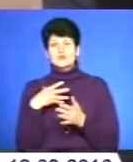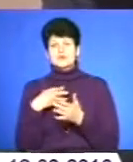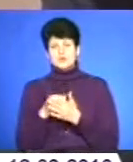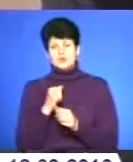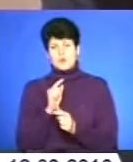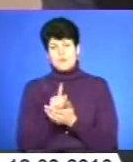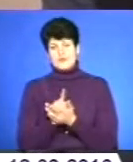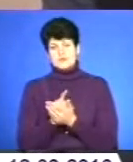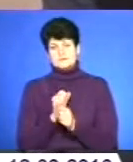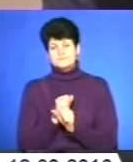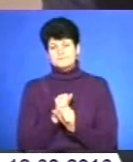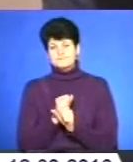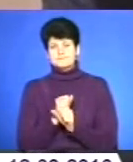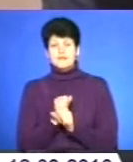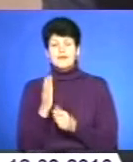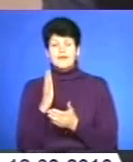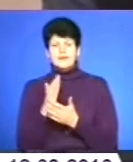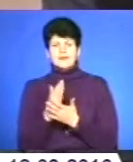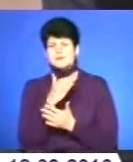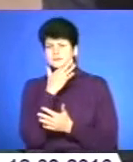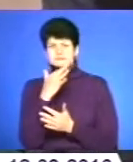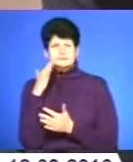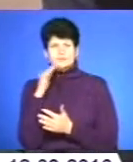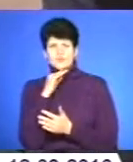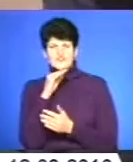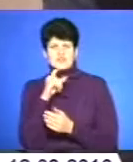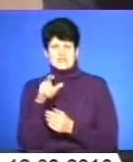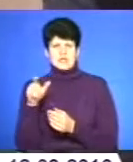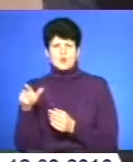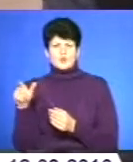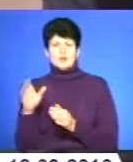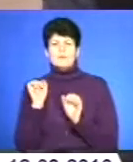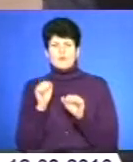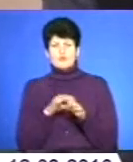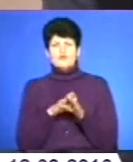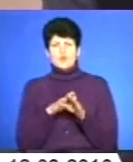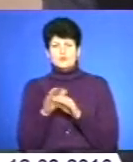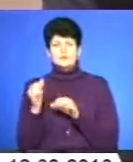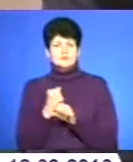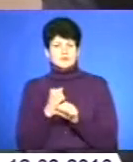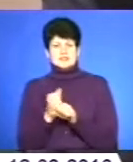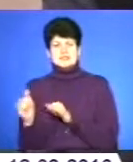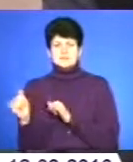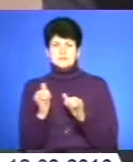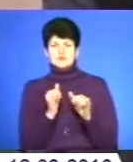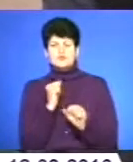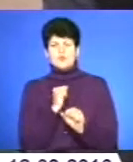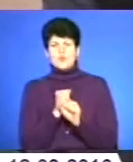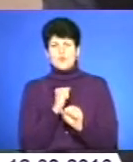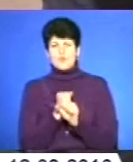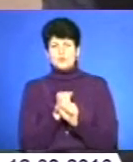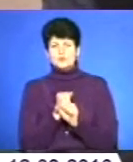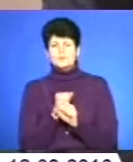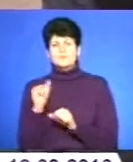оборудки. Є достатньо професійних людей, які можуть виконувати функції, які можуть забезпечувати роботу